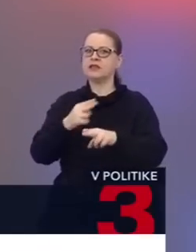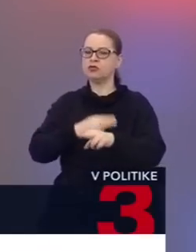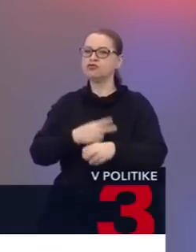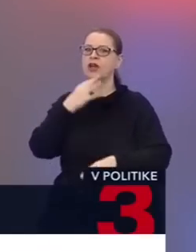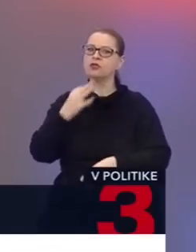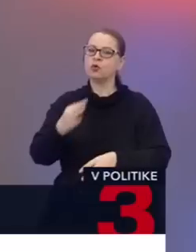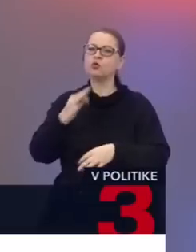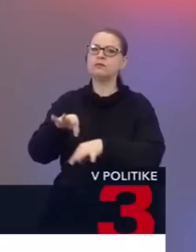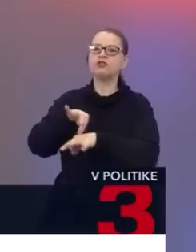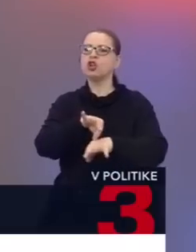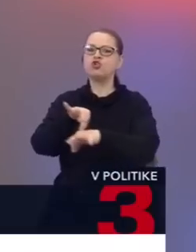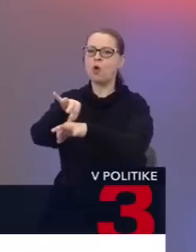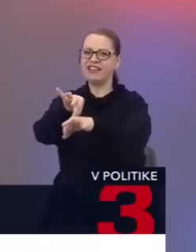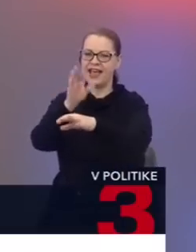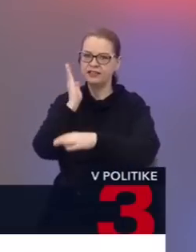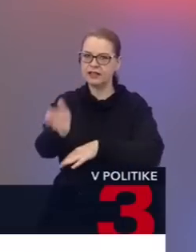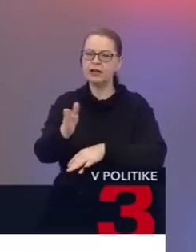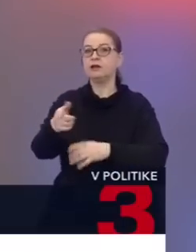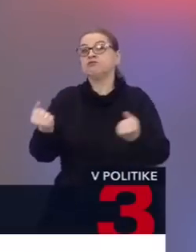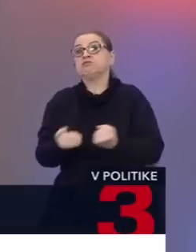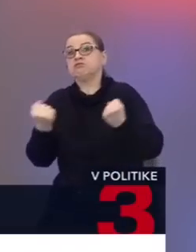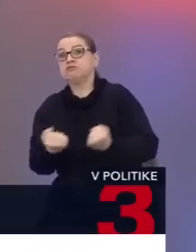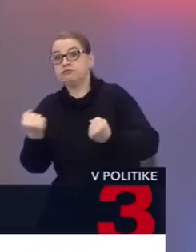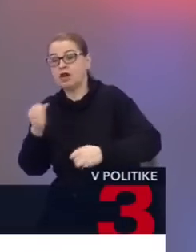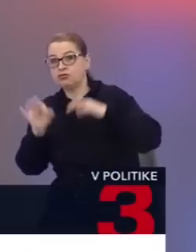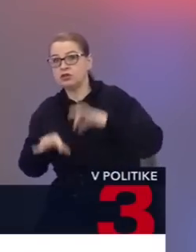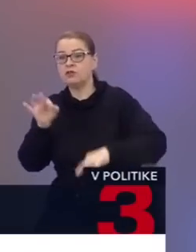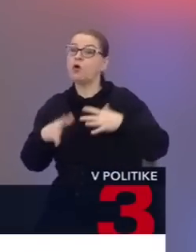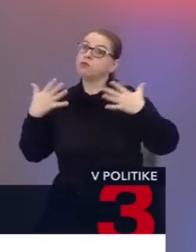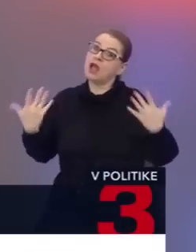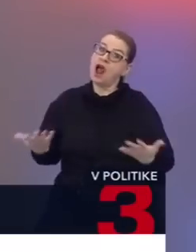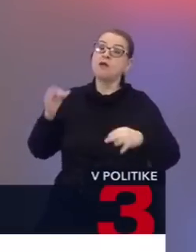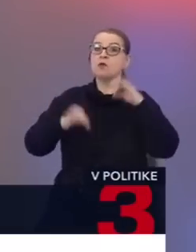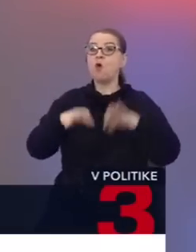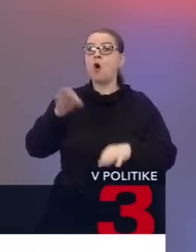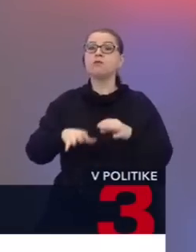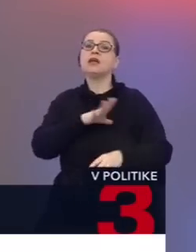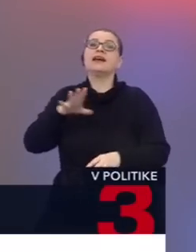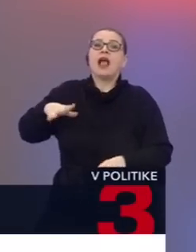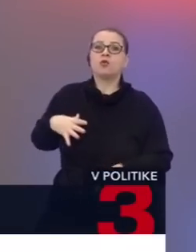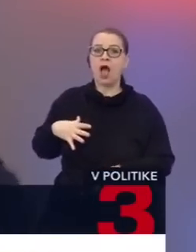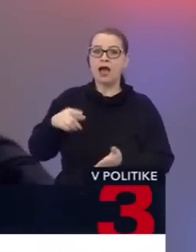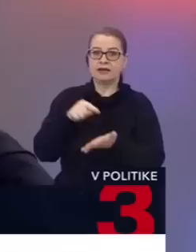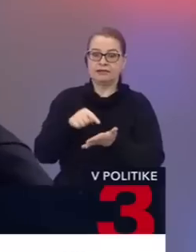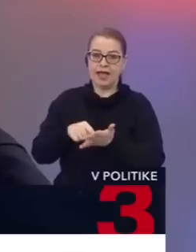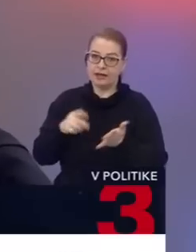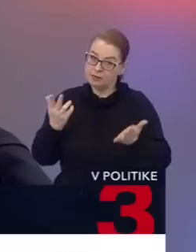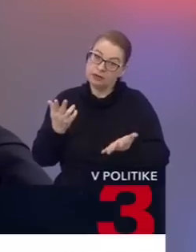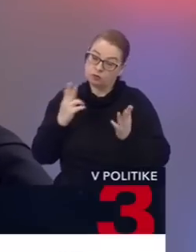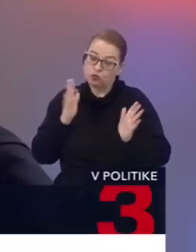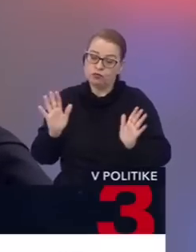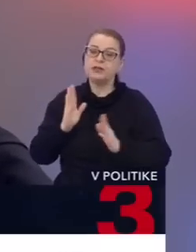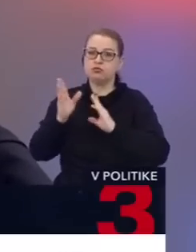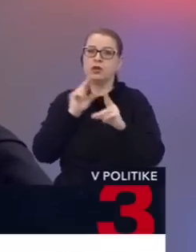doviedli, či už k predčasným voľbám alebo voľbám v regulárnom termíne. Budeme sa o tom rozprávať. Prám